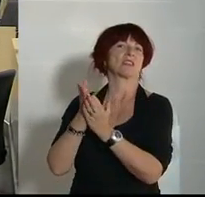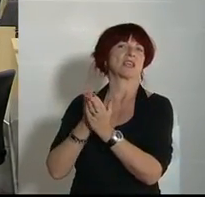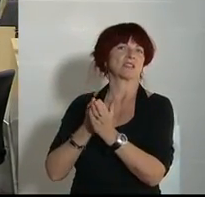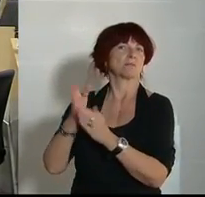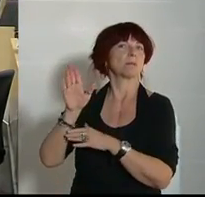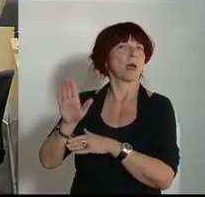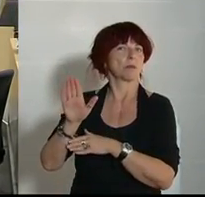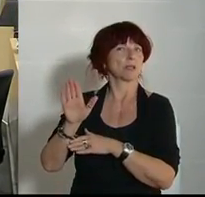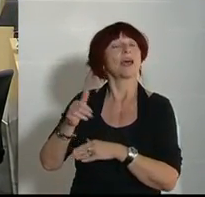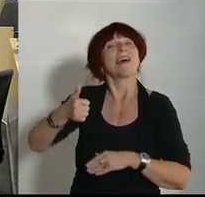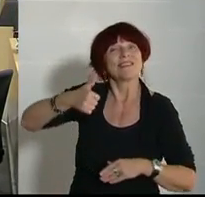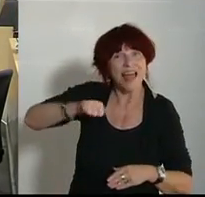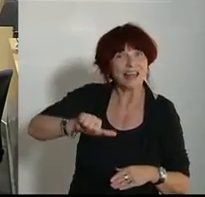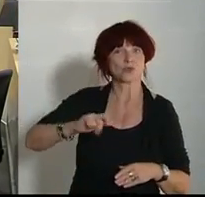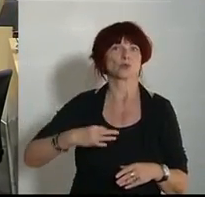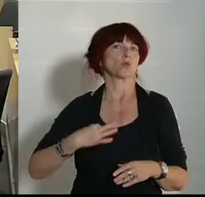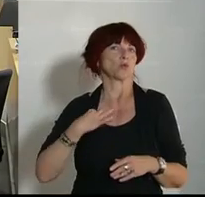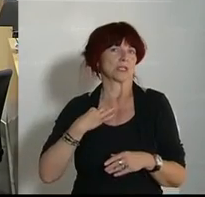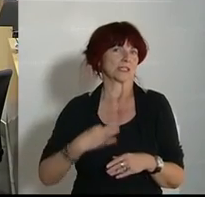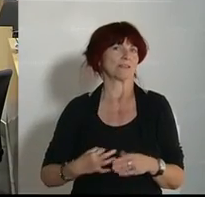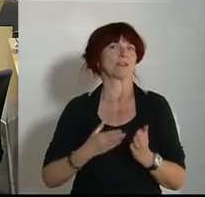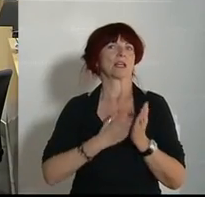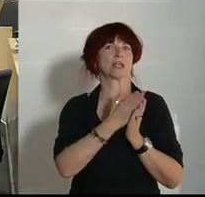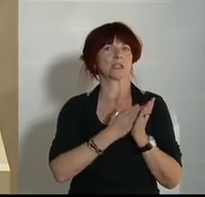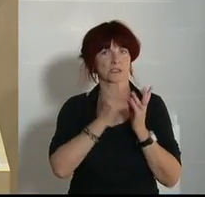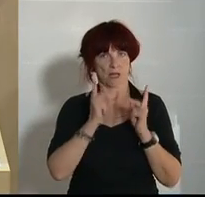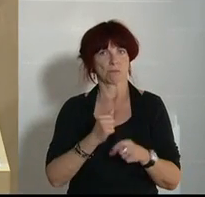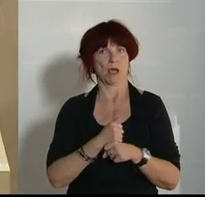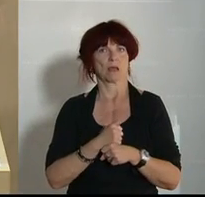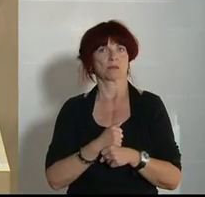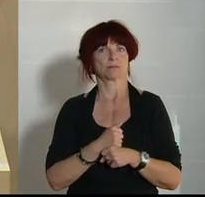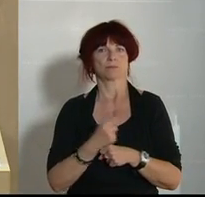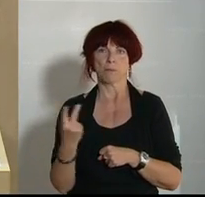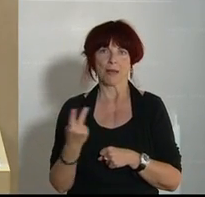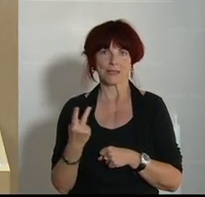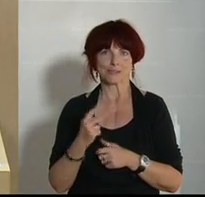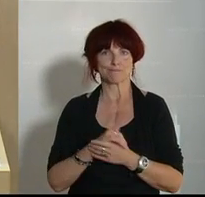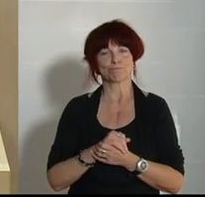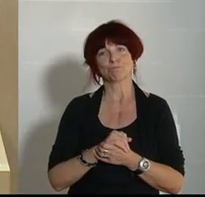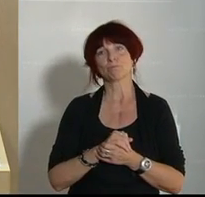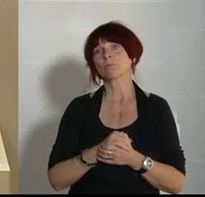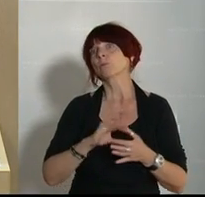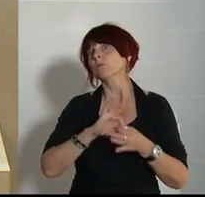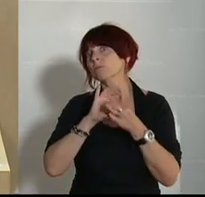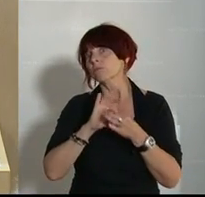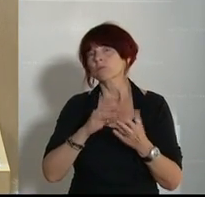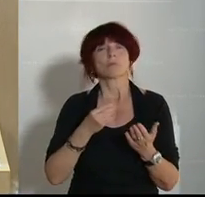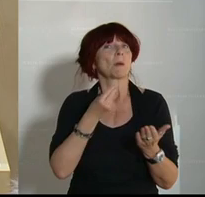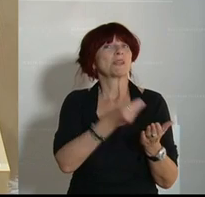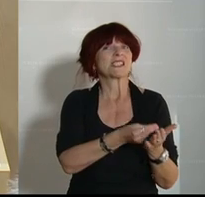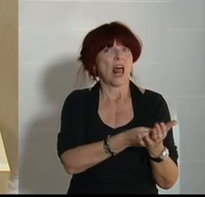zusätzlich zum Zivildienst geleistet werden kann. Zur Frage der Vergütung kann ich natürlich nachvollziehen,